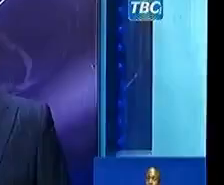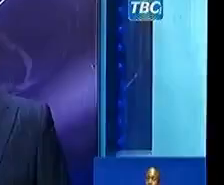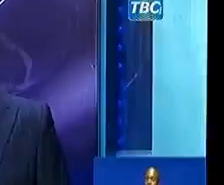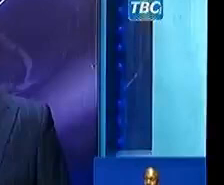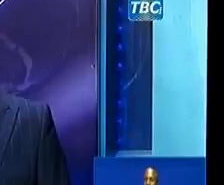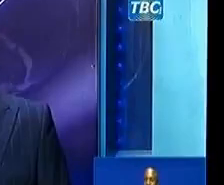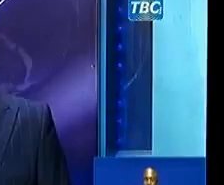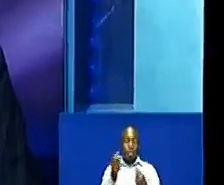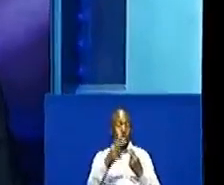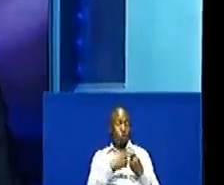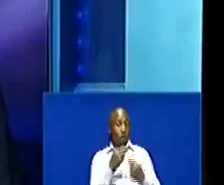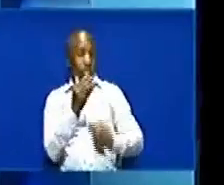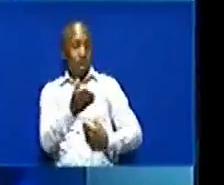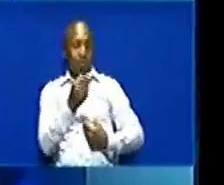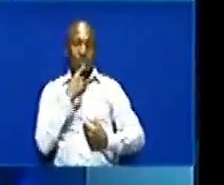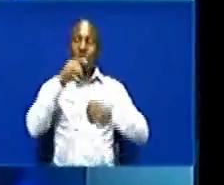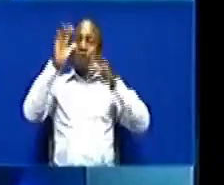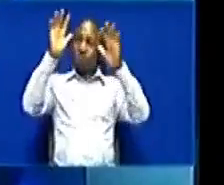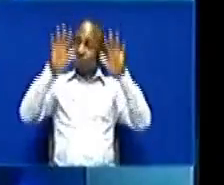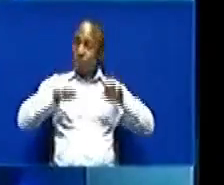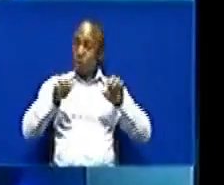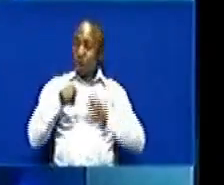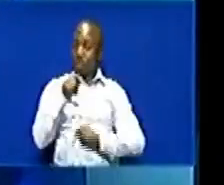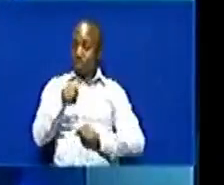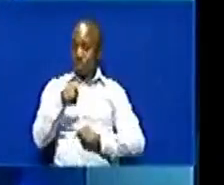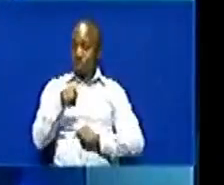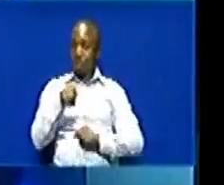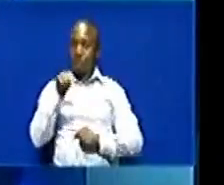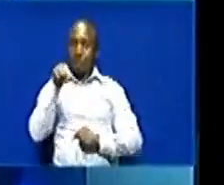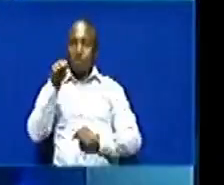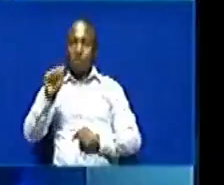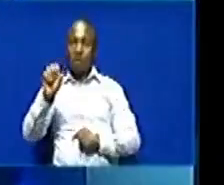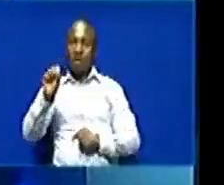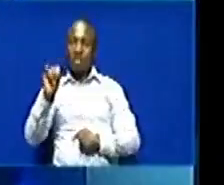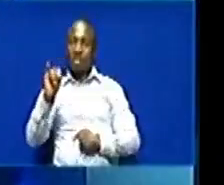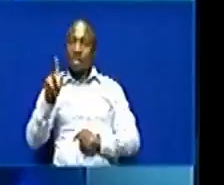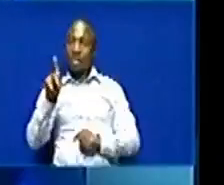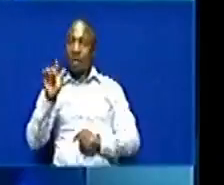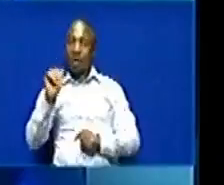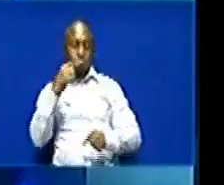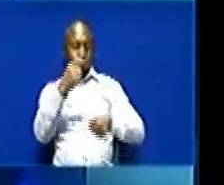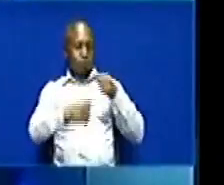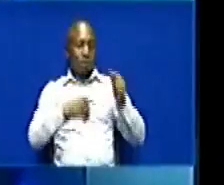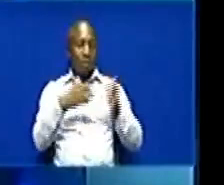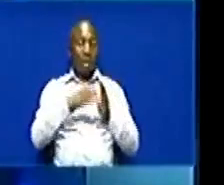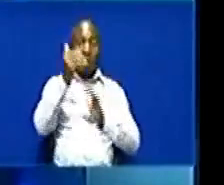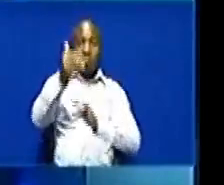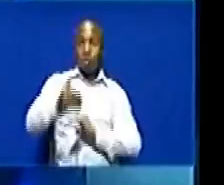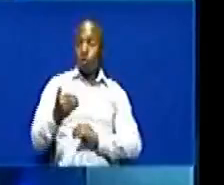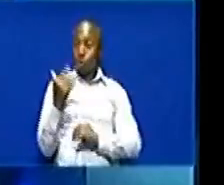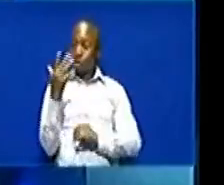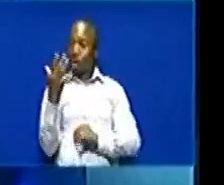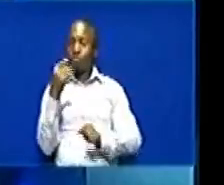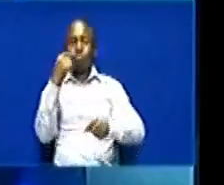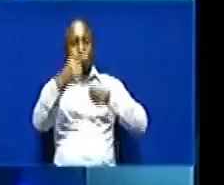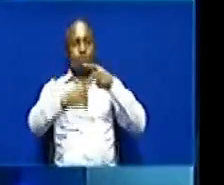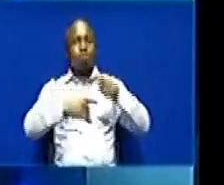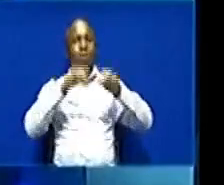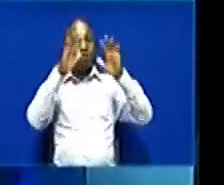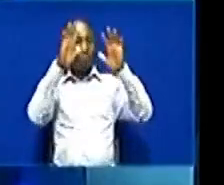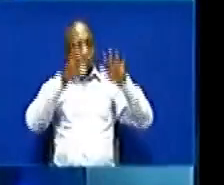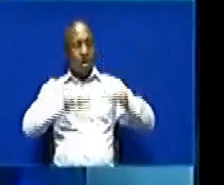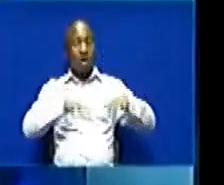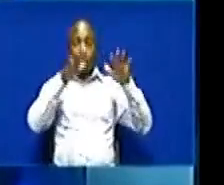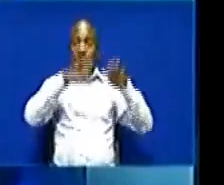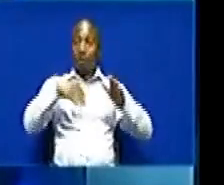Dr. Kijazi ya mesema kuwa mvuwa hizo Mvuwa za masika zinazoendelea kunyesha mpaka mwezi mei Zitaendelea kunyesha mpaka mwezi